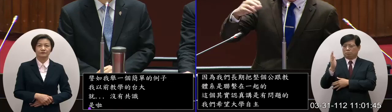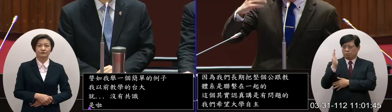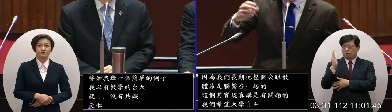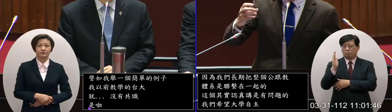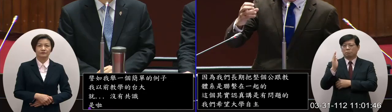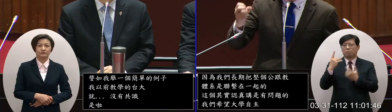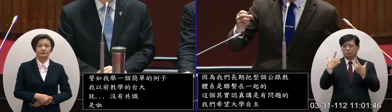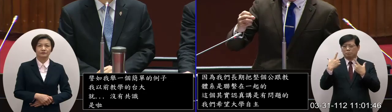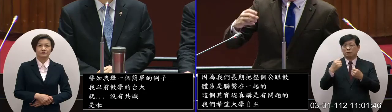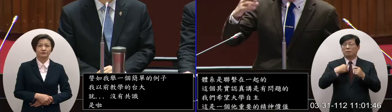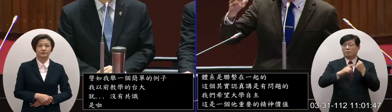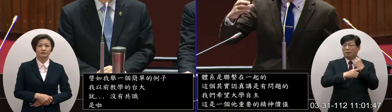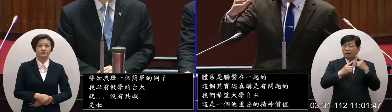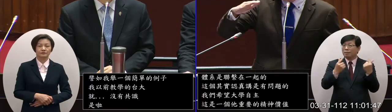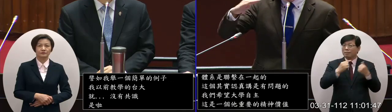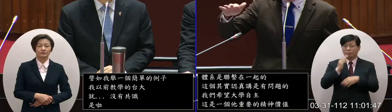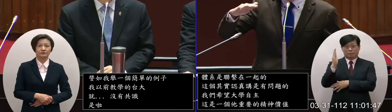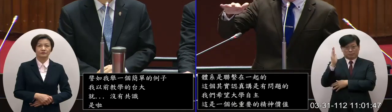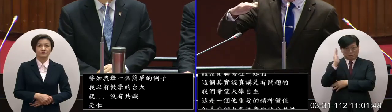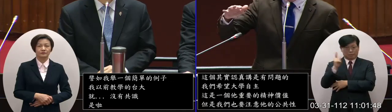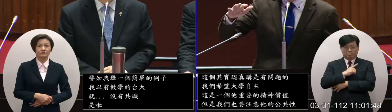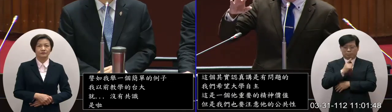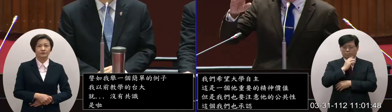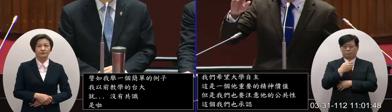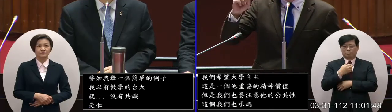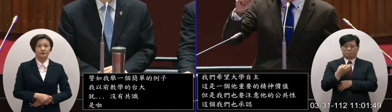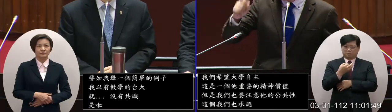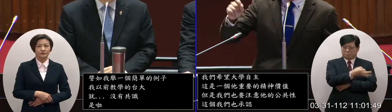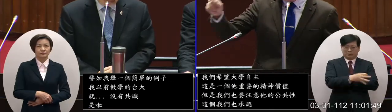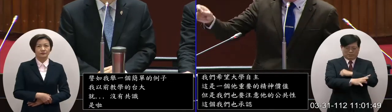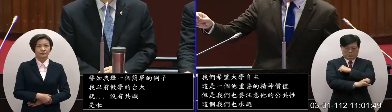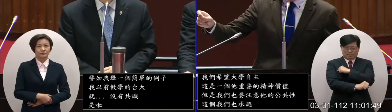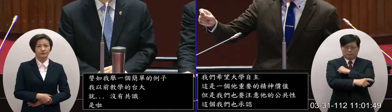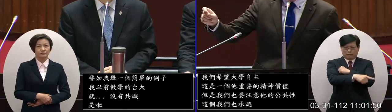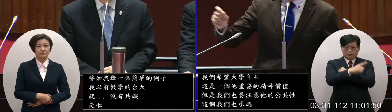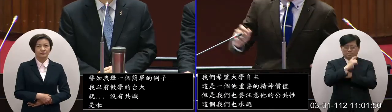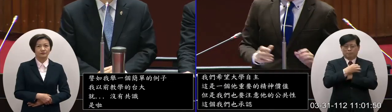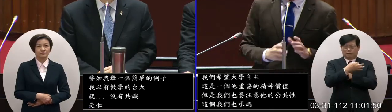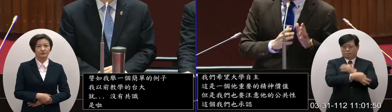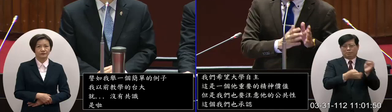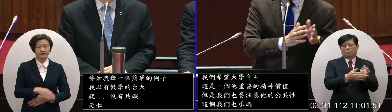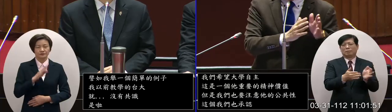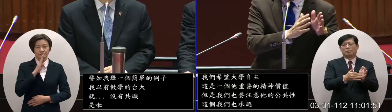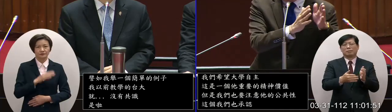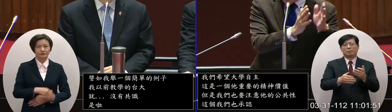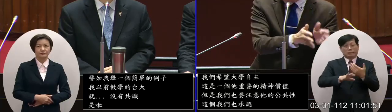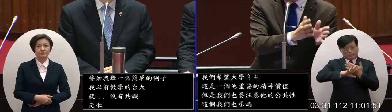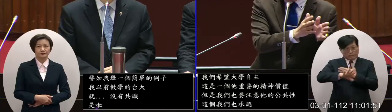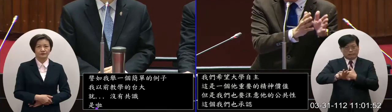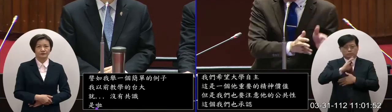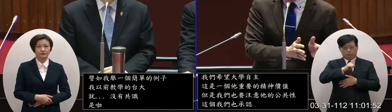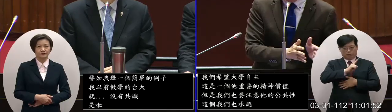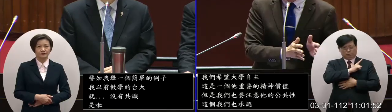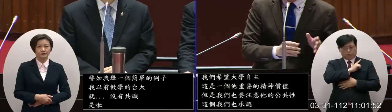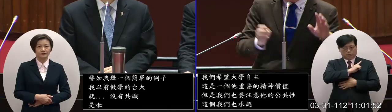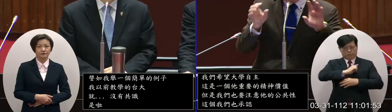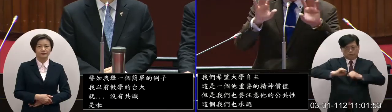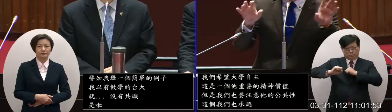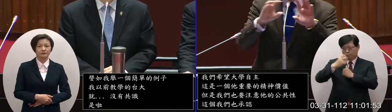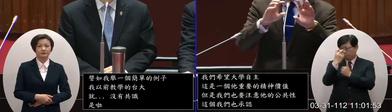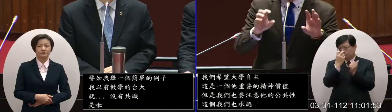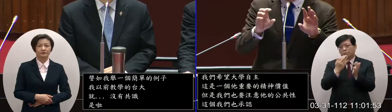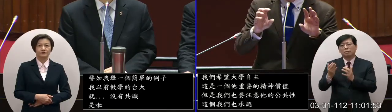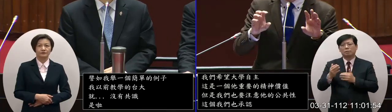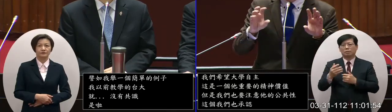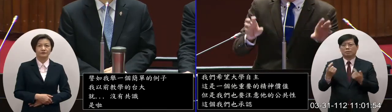他法人的概念有點是政府出一個基本的所謂public financing那但是呢它是private management它